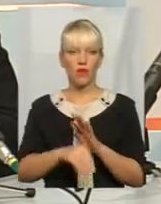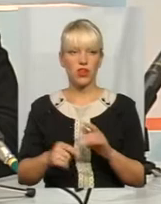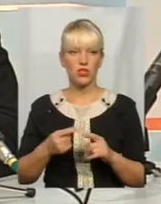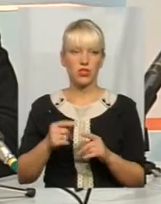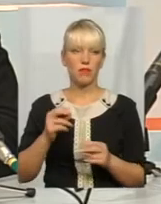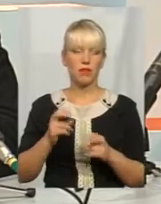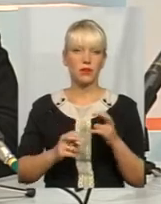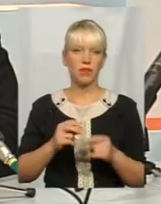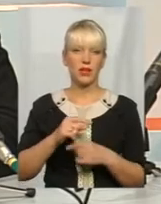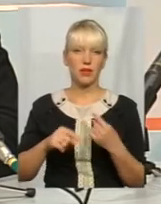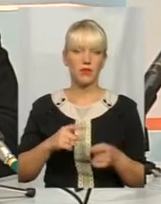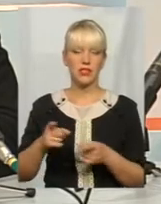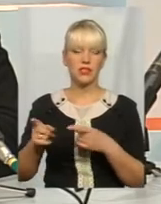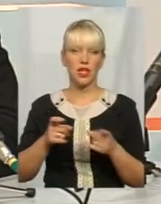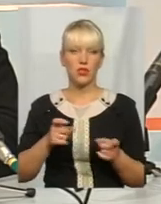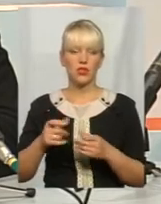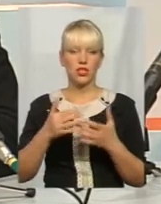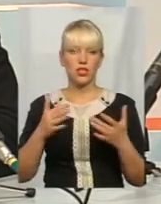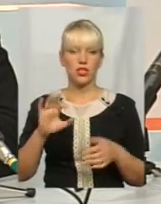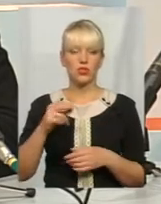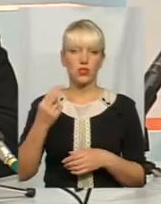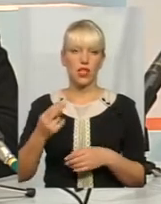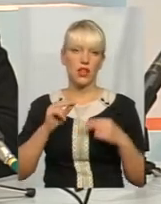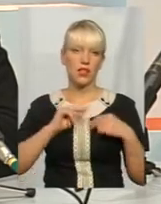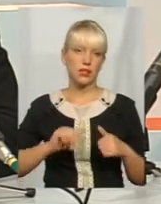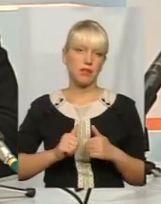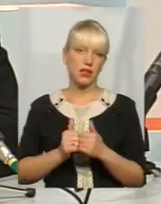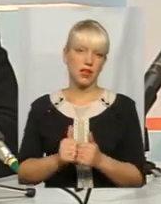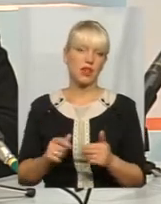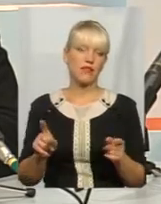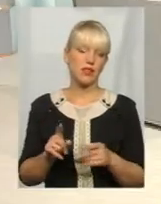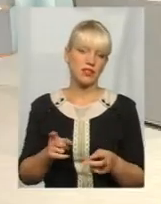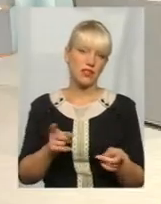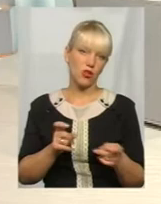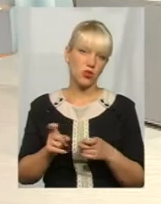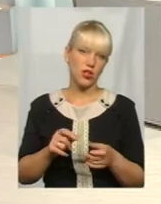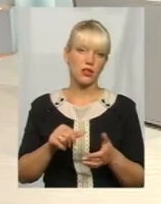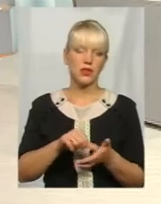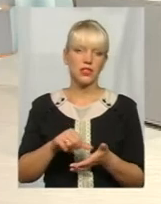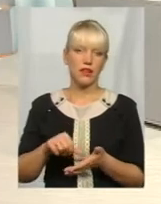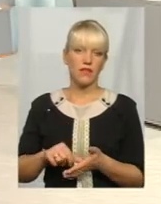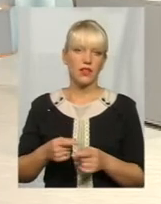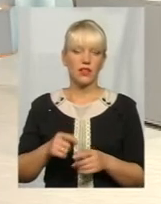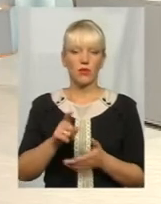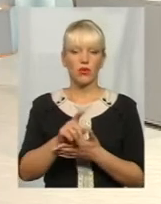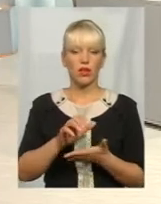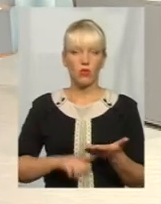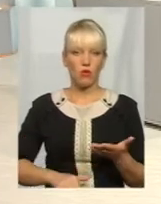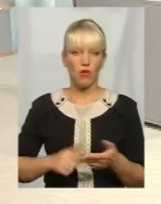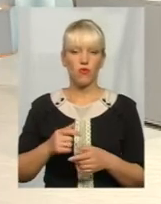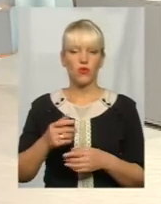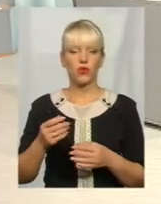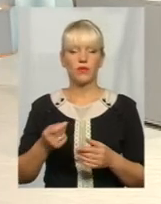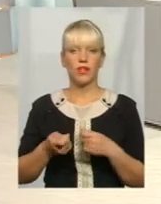підприємництва із залученням різних соціальних партнерів, до яких залучаються представники податкової адміністрації,